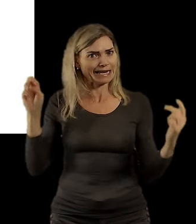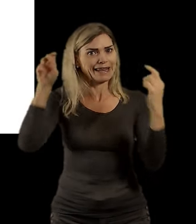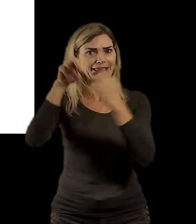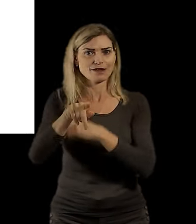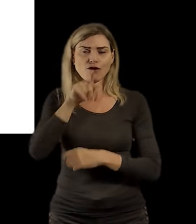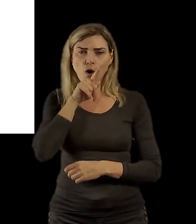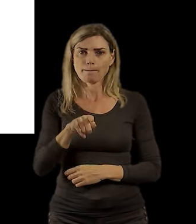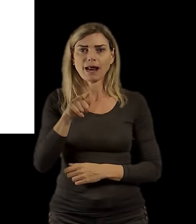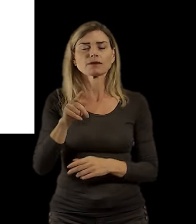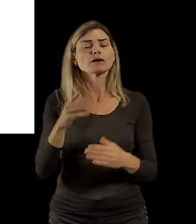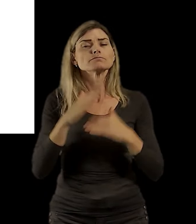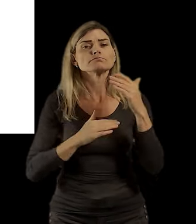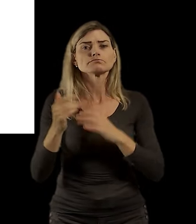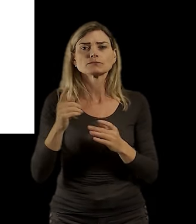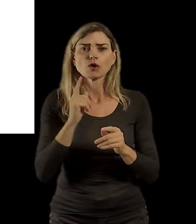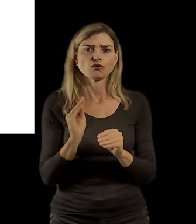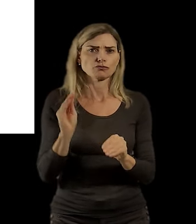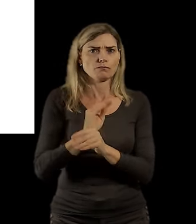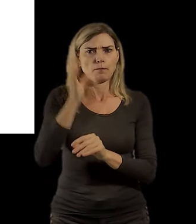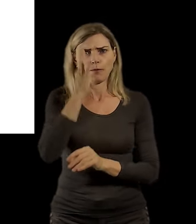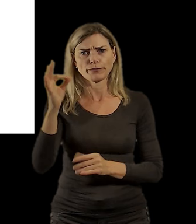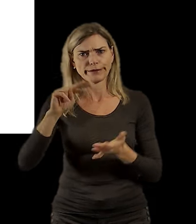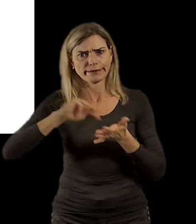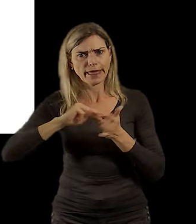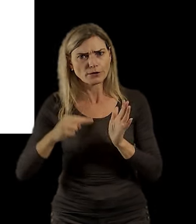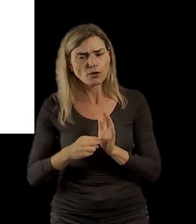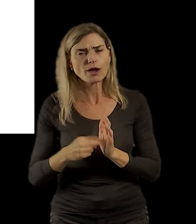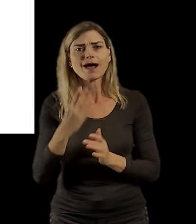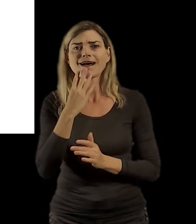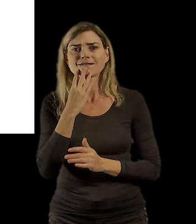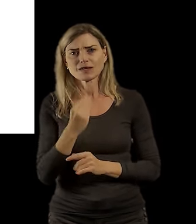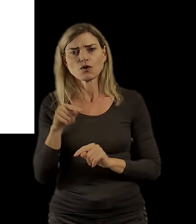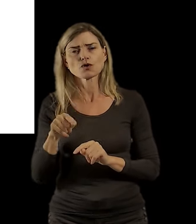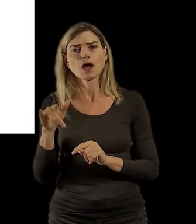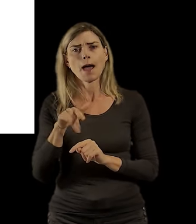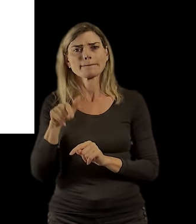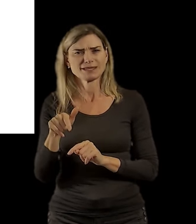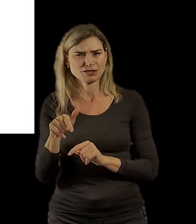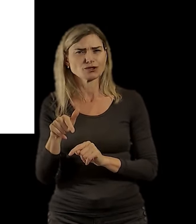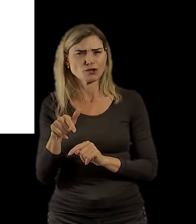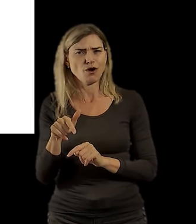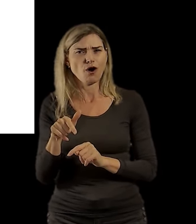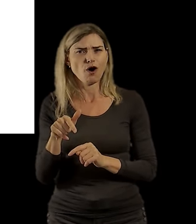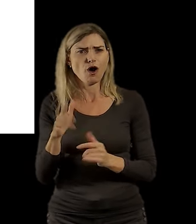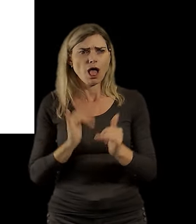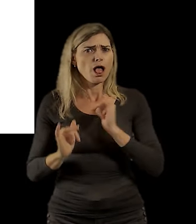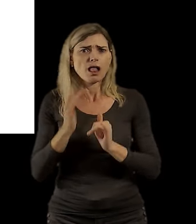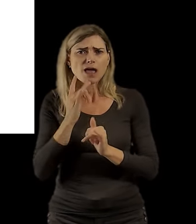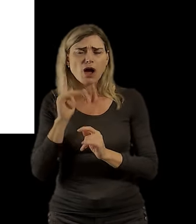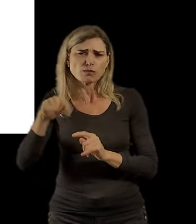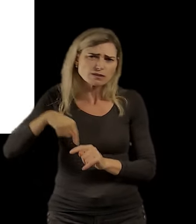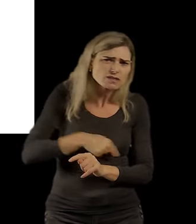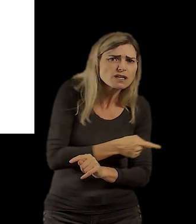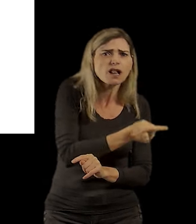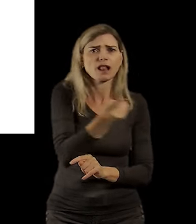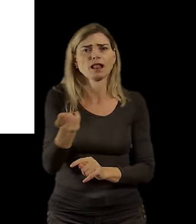unikátní technologii a doplňuje to pěší propojení v místě, kde bylo skutečně potřeba. Opět